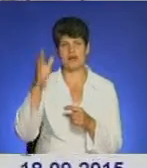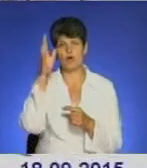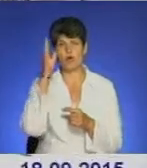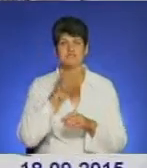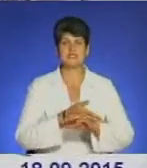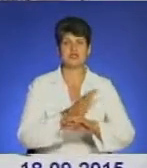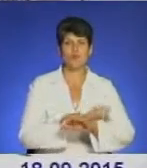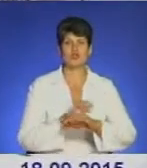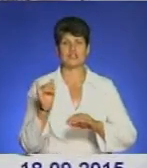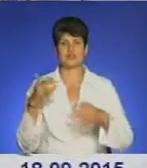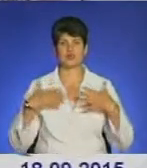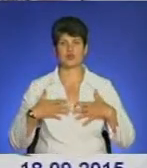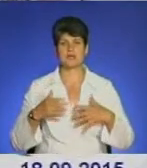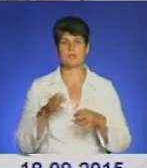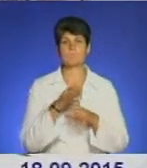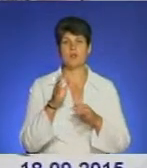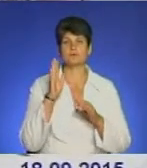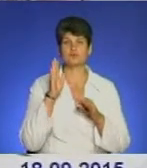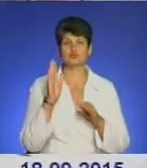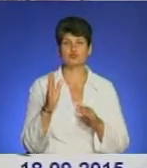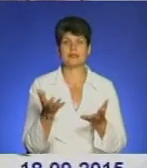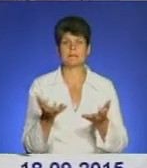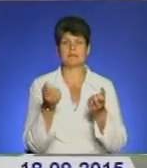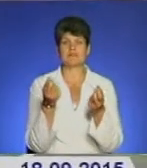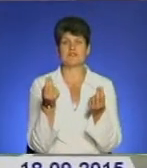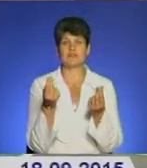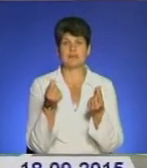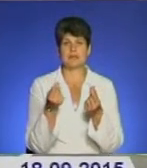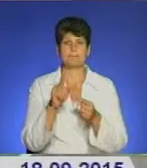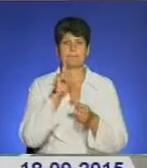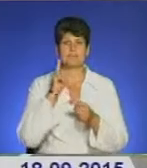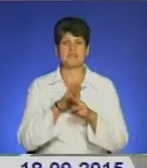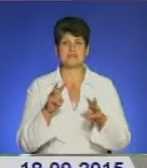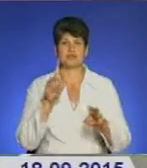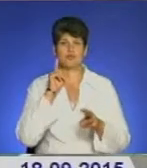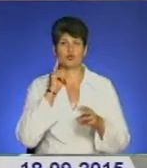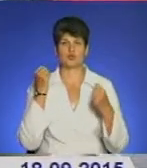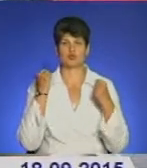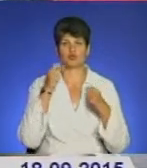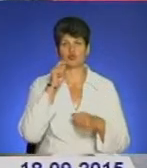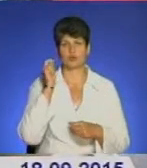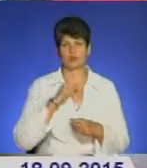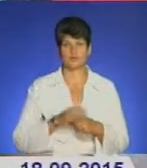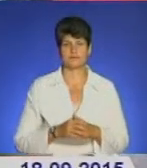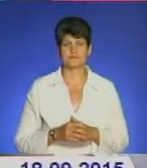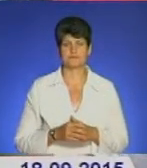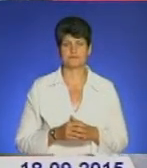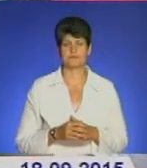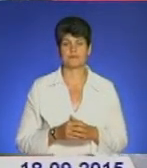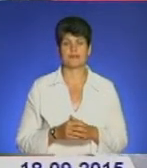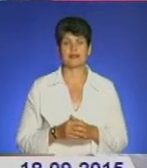з Польщі та Грузії. Проект відбудеться за підтримки та фінансування Міністерства молоді та спорту України. Наукові